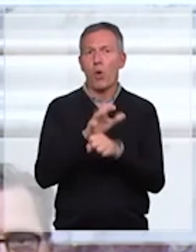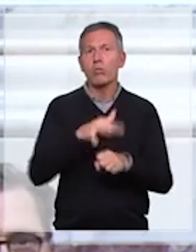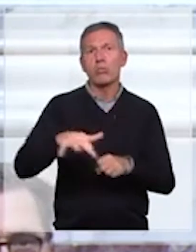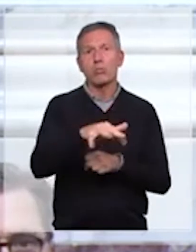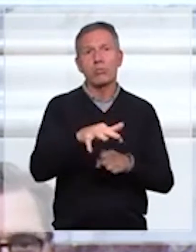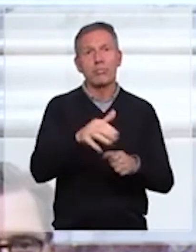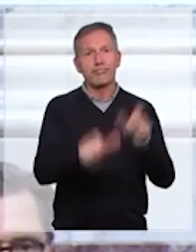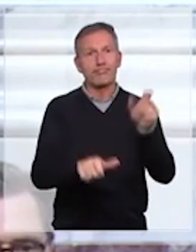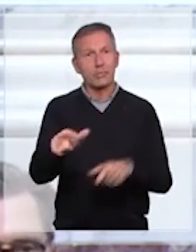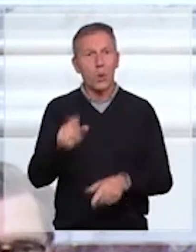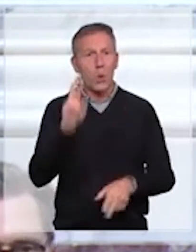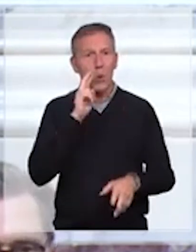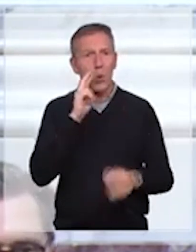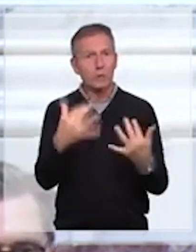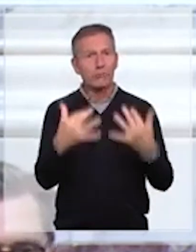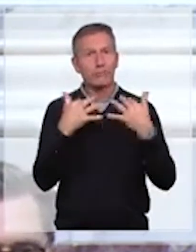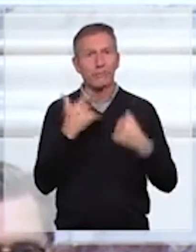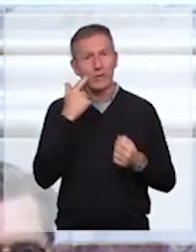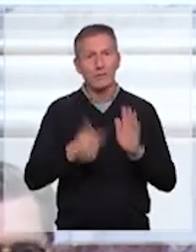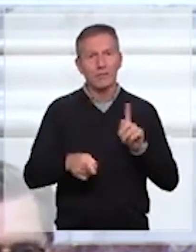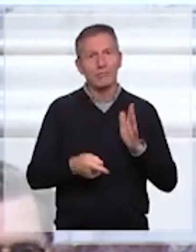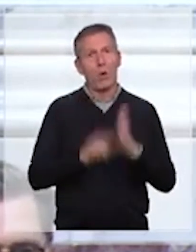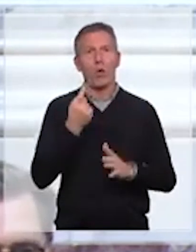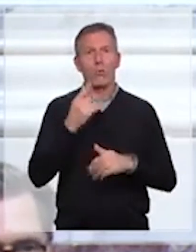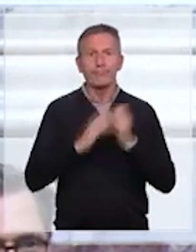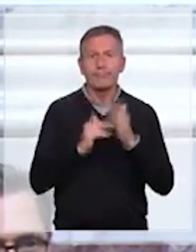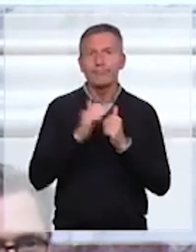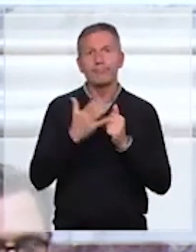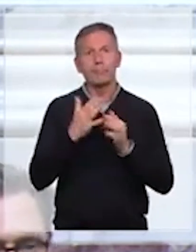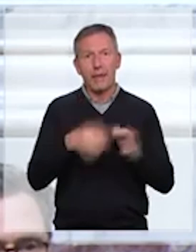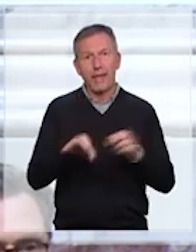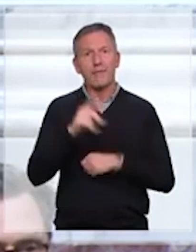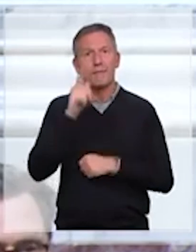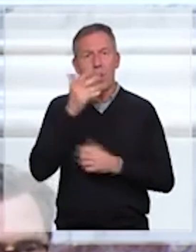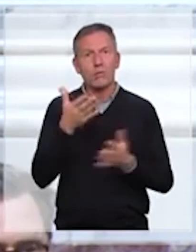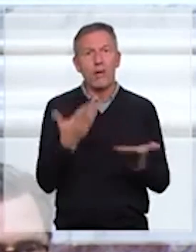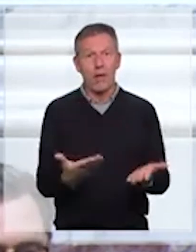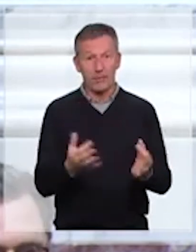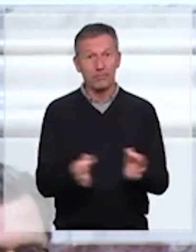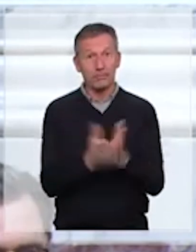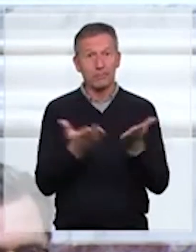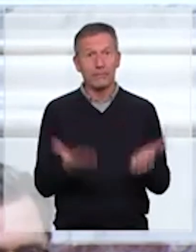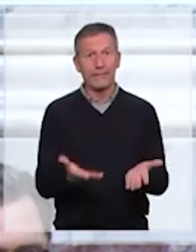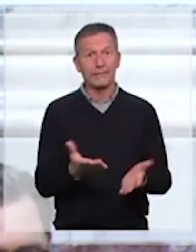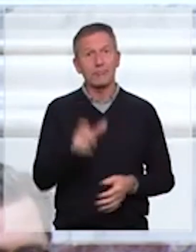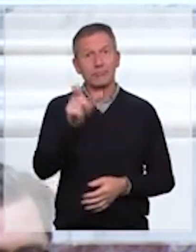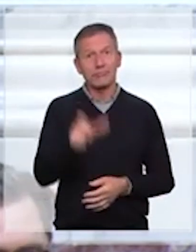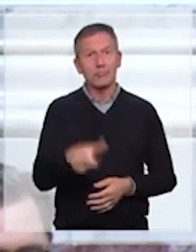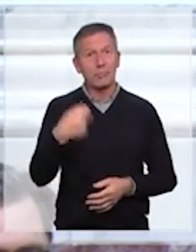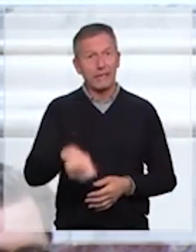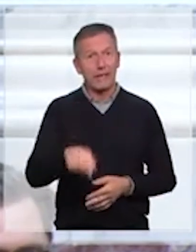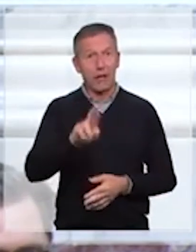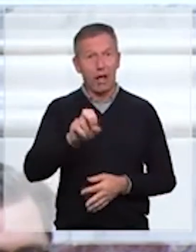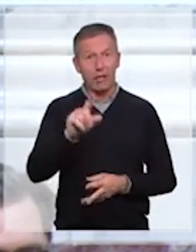et leurs premiers efforts pour reconstruire le pays. A cette occasion, Monsieur le Président de la Rada,